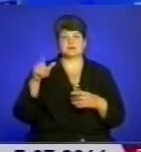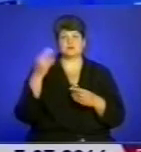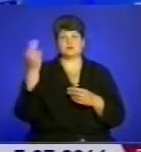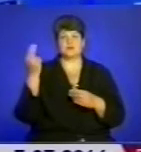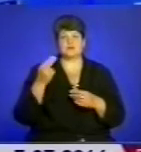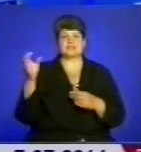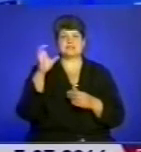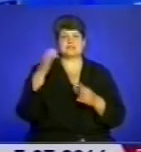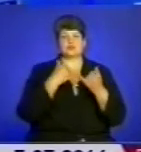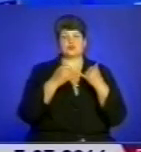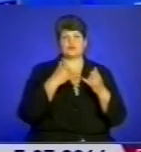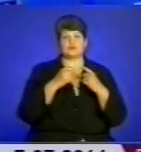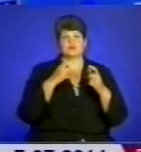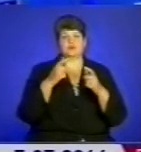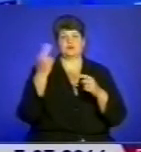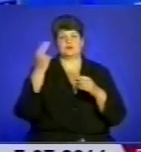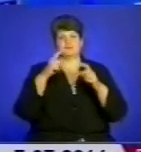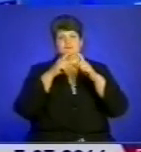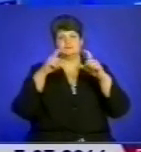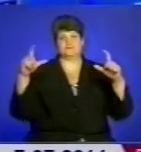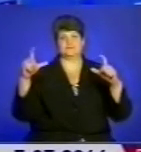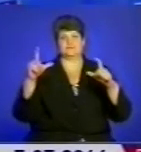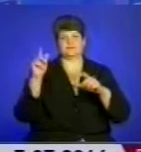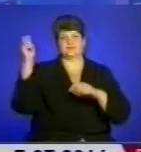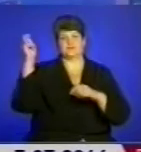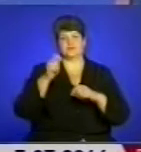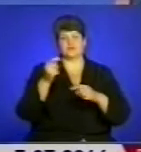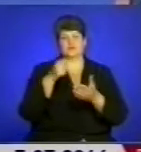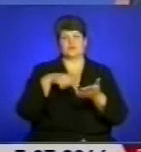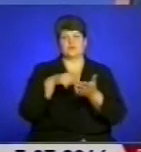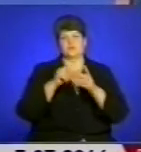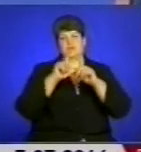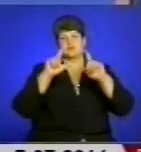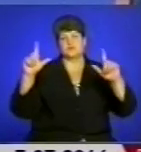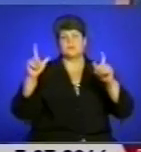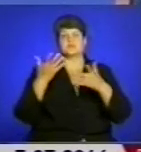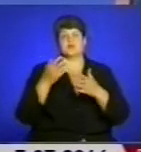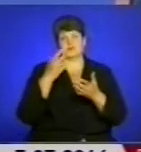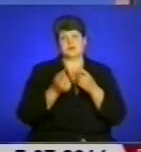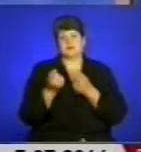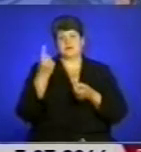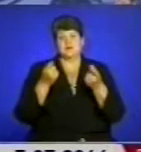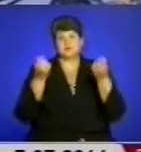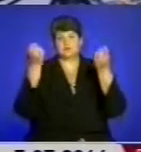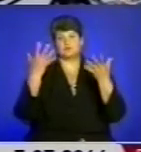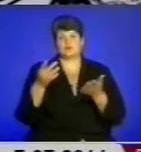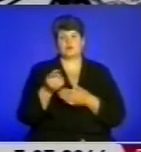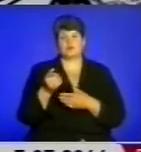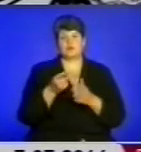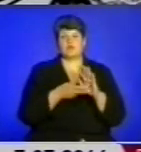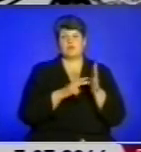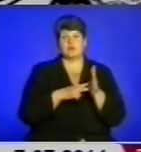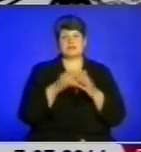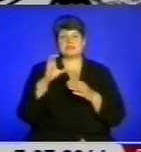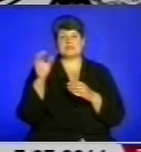знаки Тернопіль на всіх в'їздах у місто. Тепер патріотичні графіті з'являються просто у центрі Тернополя. У планах синьо-жовті мости